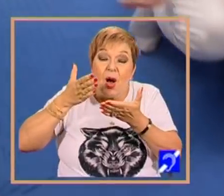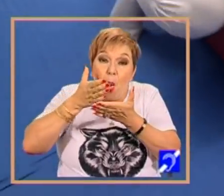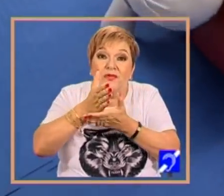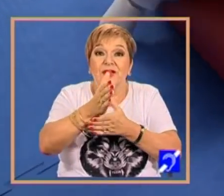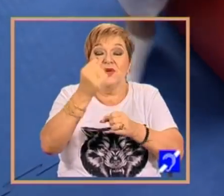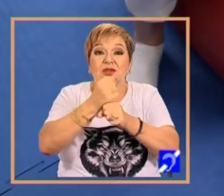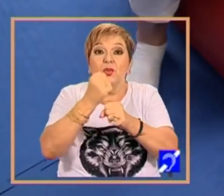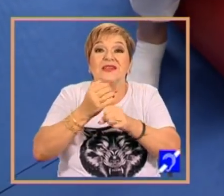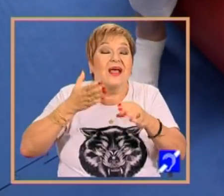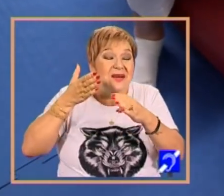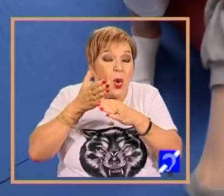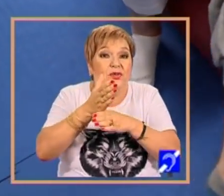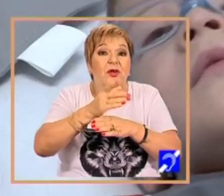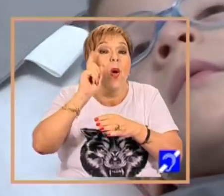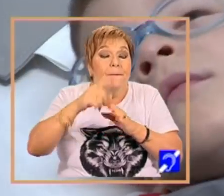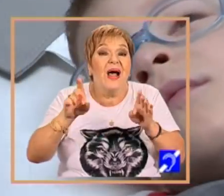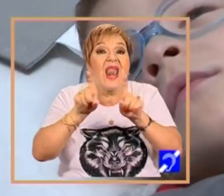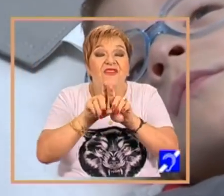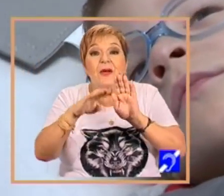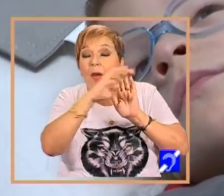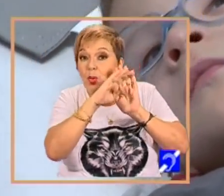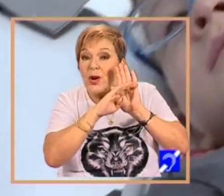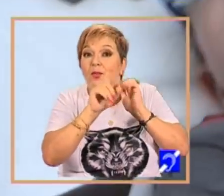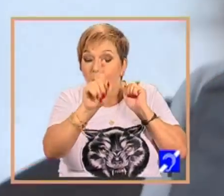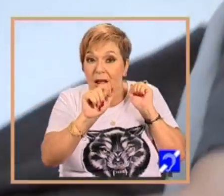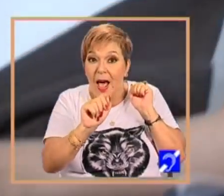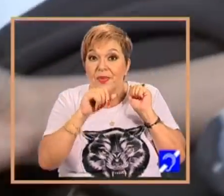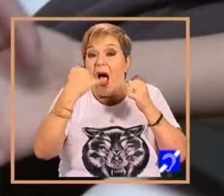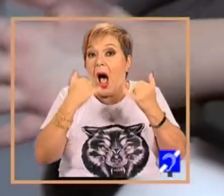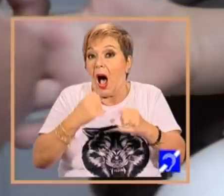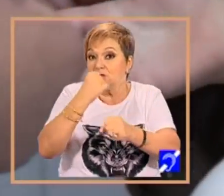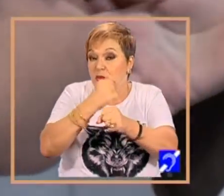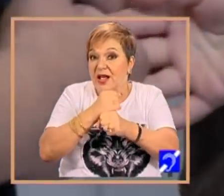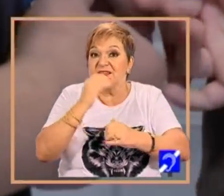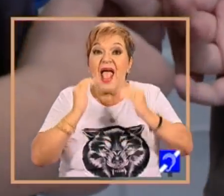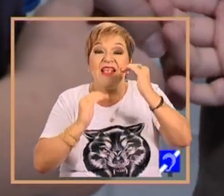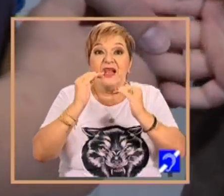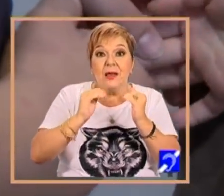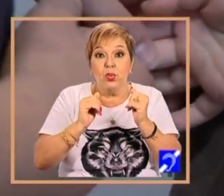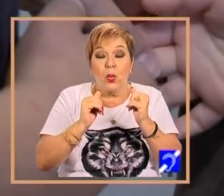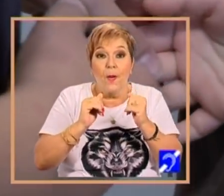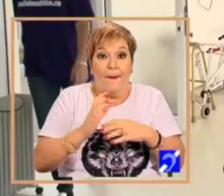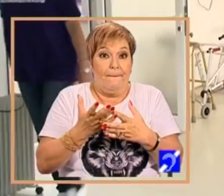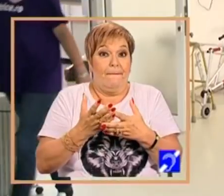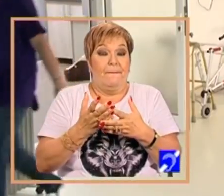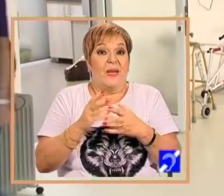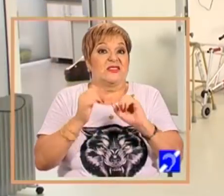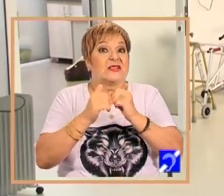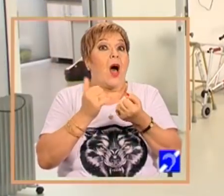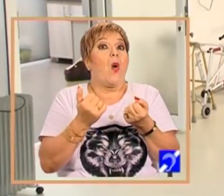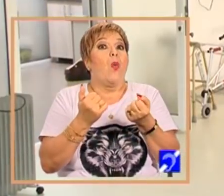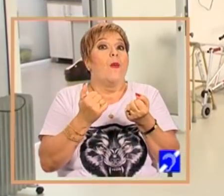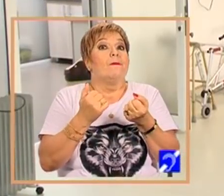același principiu. Dacă astăzi lucrăm pe echilibru sau pe